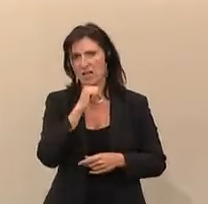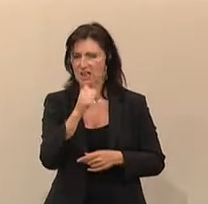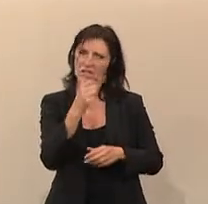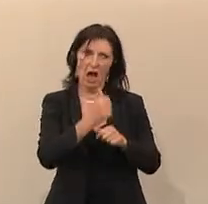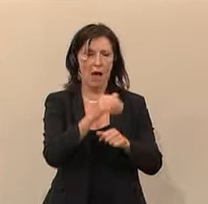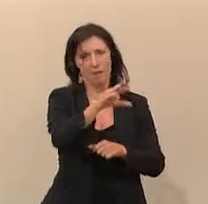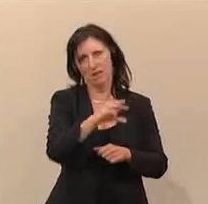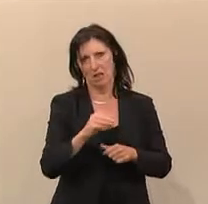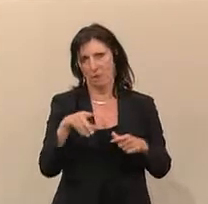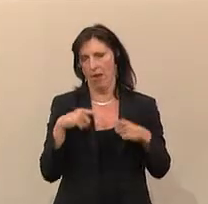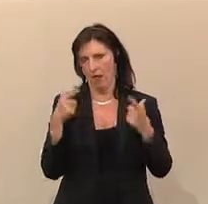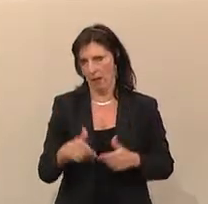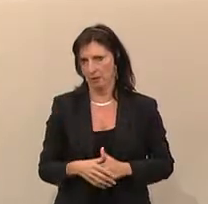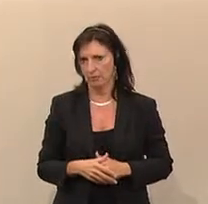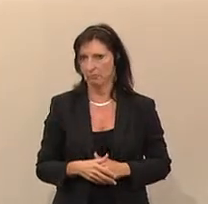zumuten.